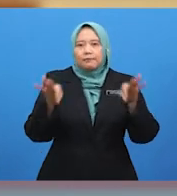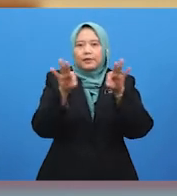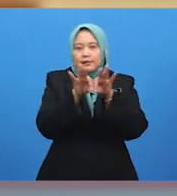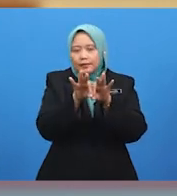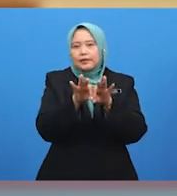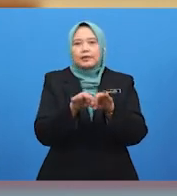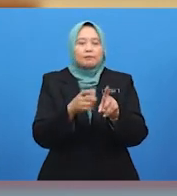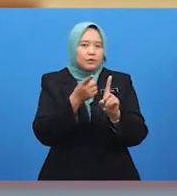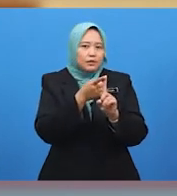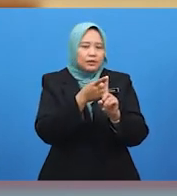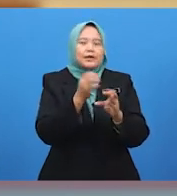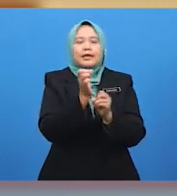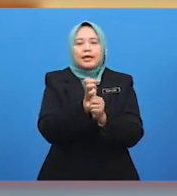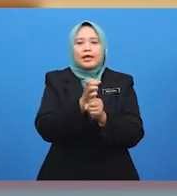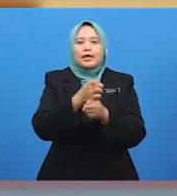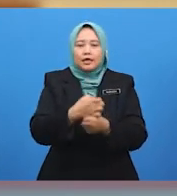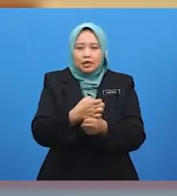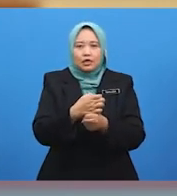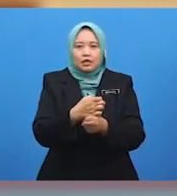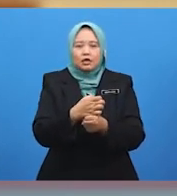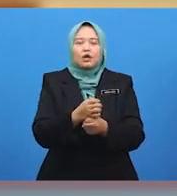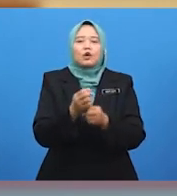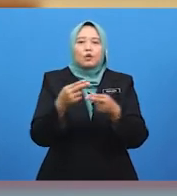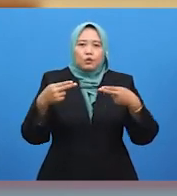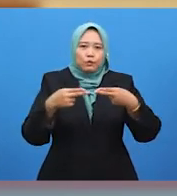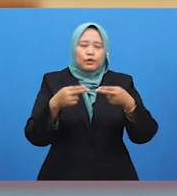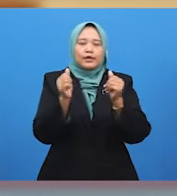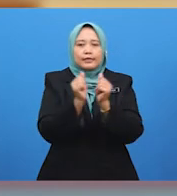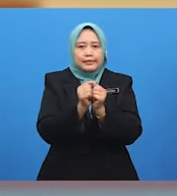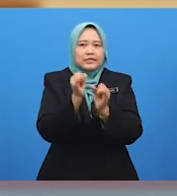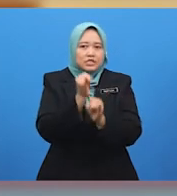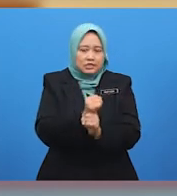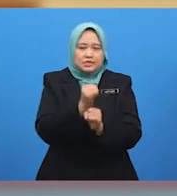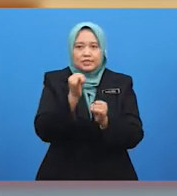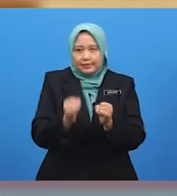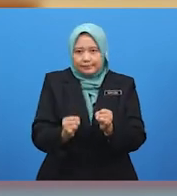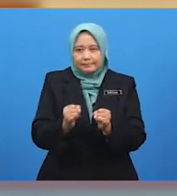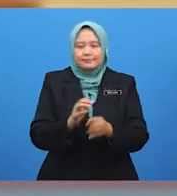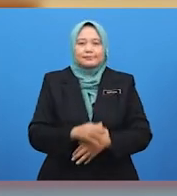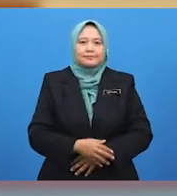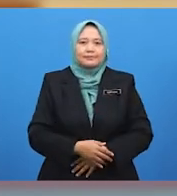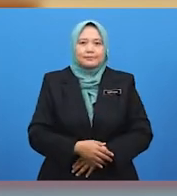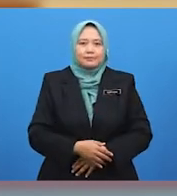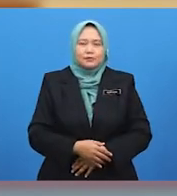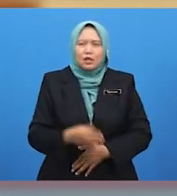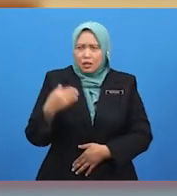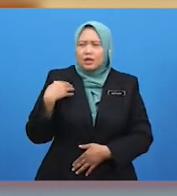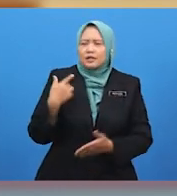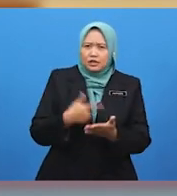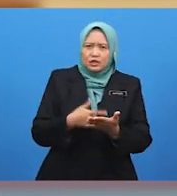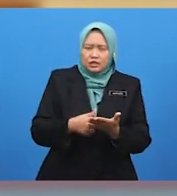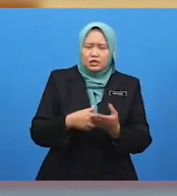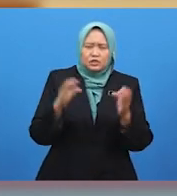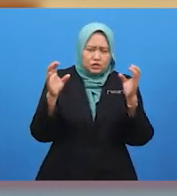pertama adalah mengeratkan hubungan sesama jiran. Baik, ada tak lagi